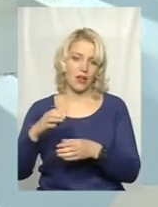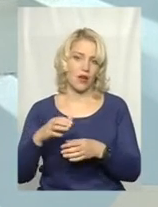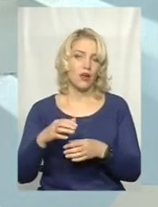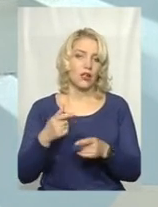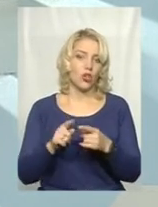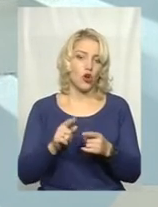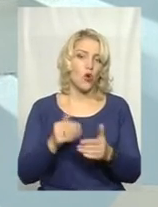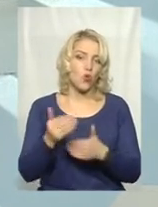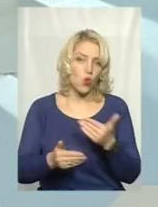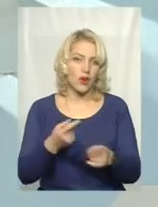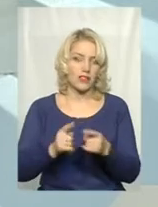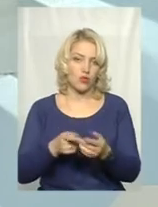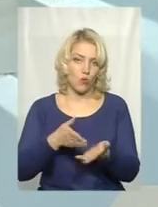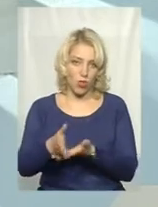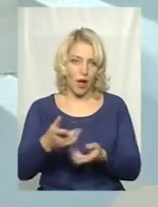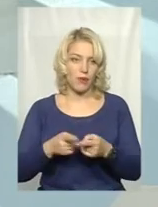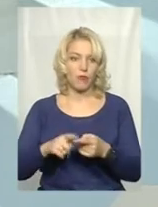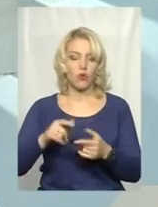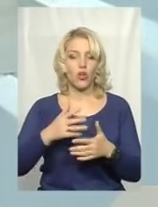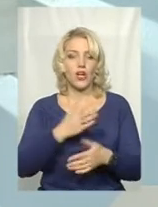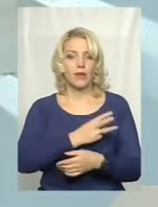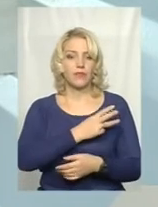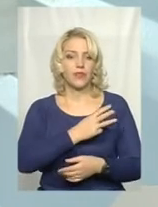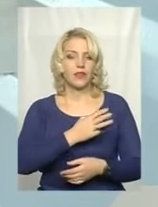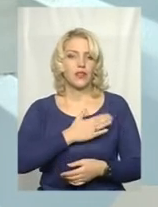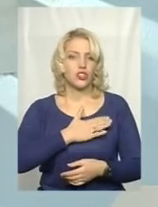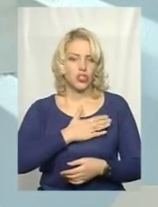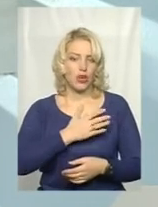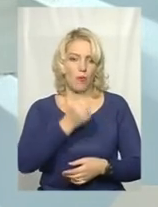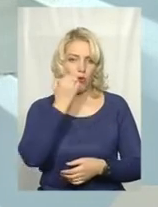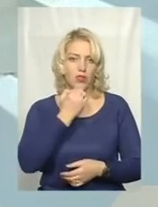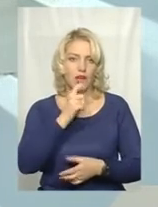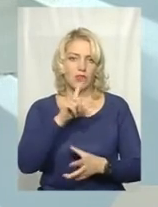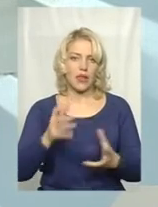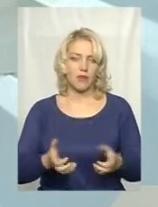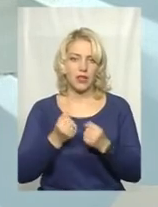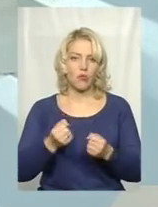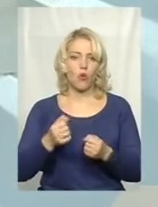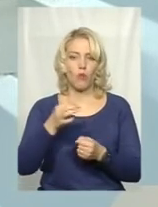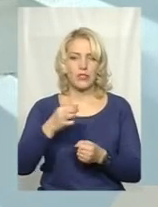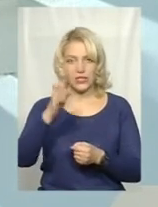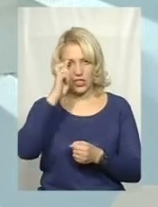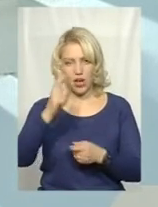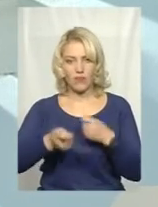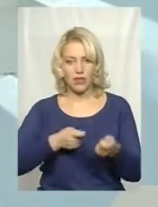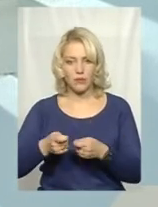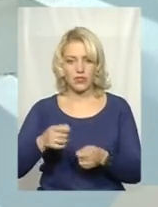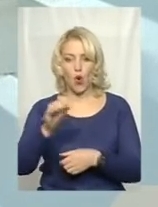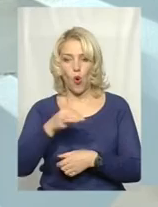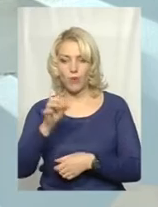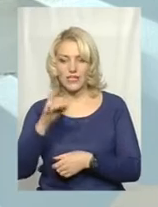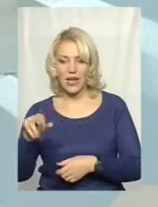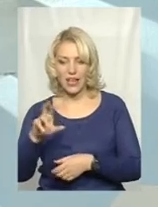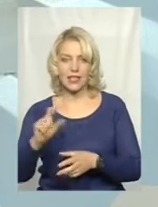Правда, щиро хочу висловити зараз подяку за підтримку обласній державній адміністрації, обласній раді за